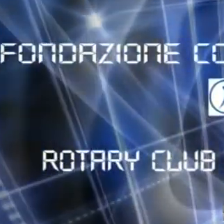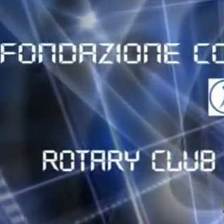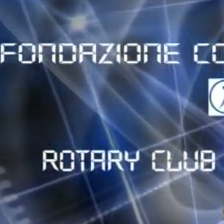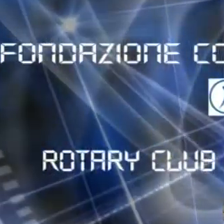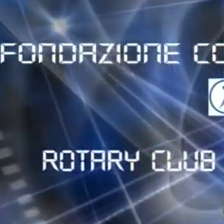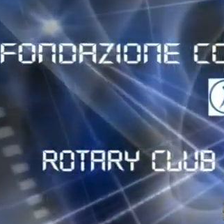grazie